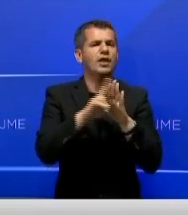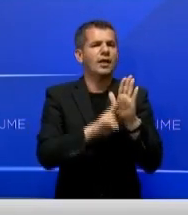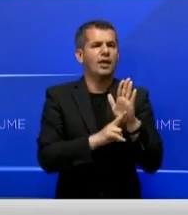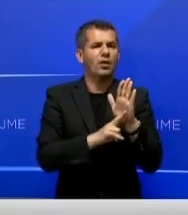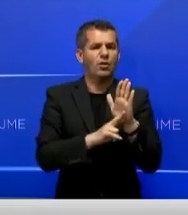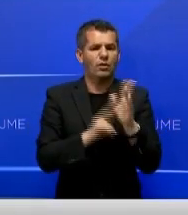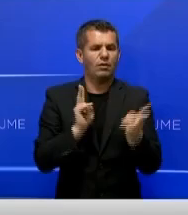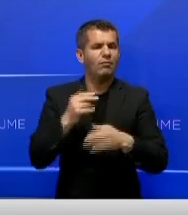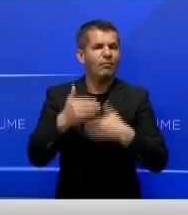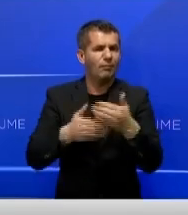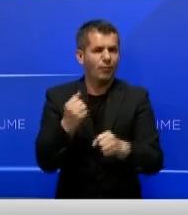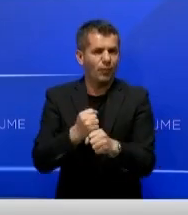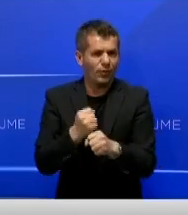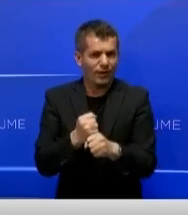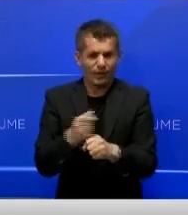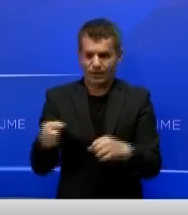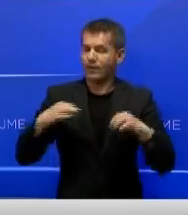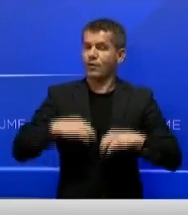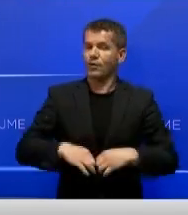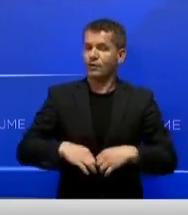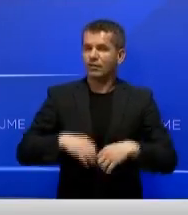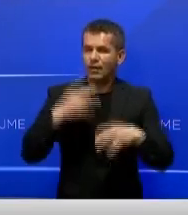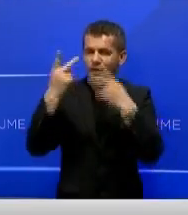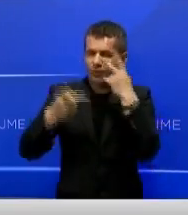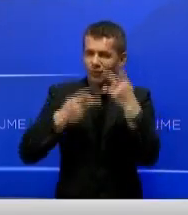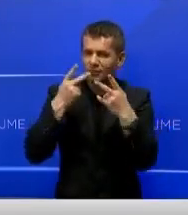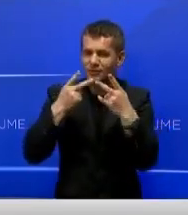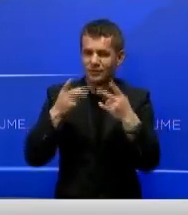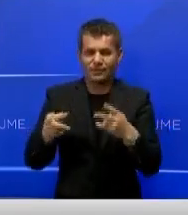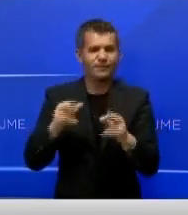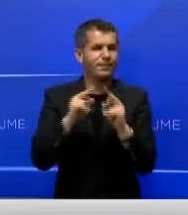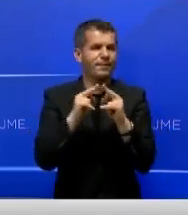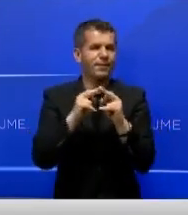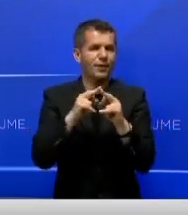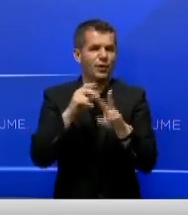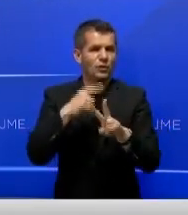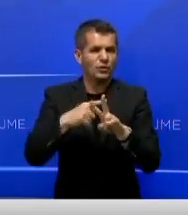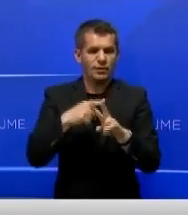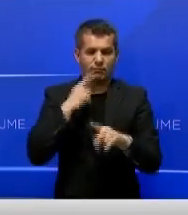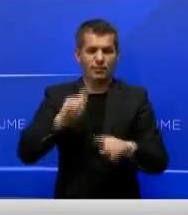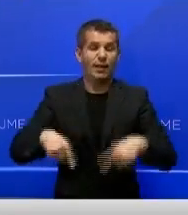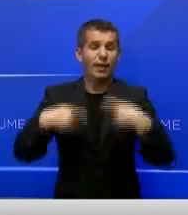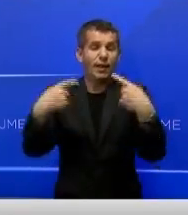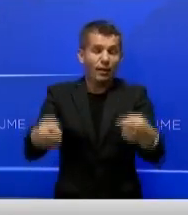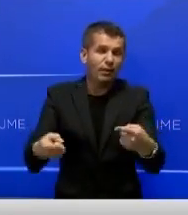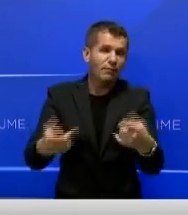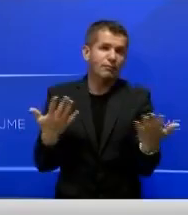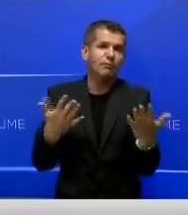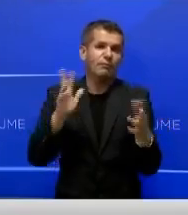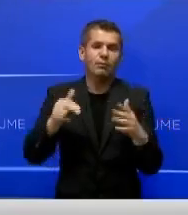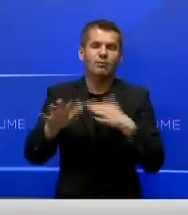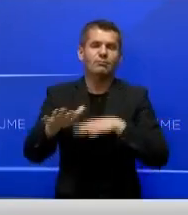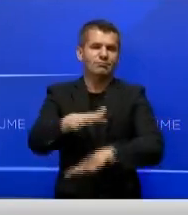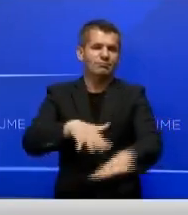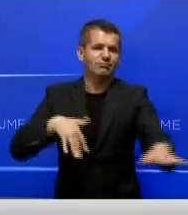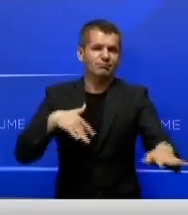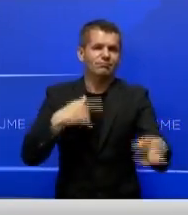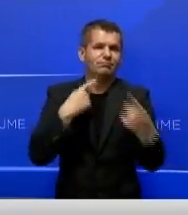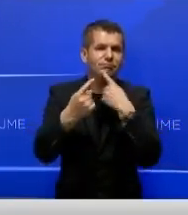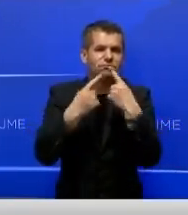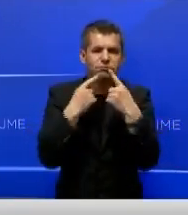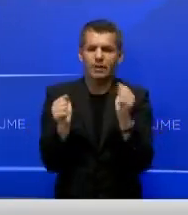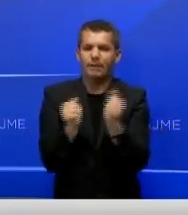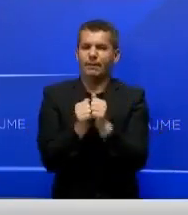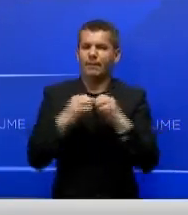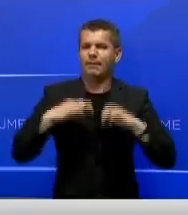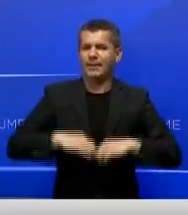funksionimit. Kryetari Komisioni Etimor për shkarkim Alket Hyseni thasë se javën që vjenë, do të ketë një seans dë gjimore me presidentin